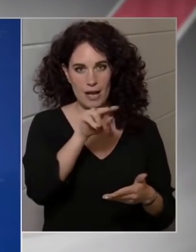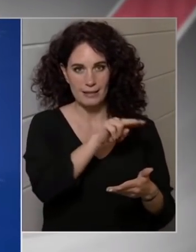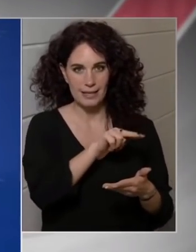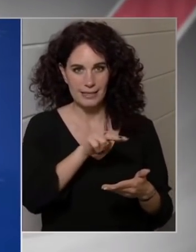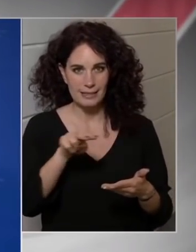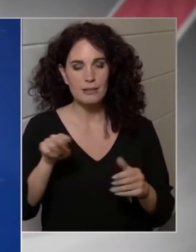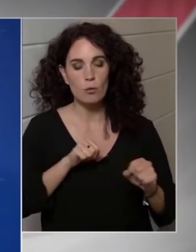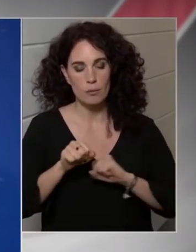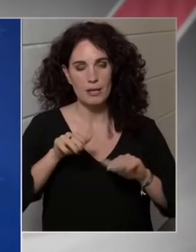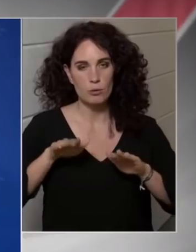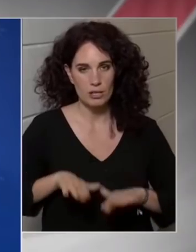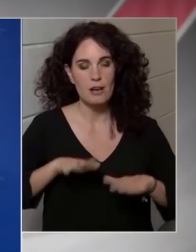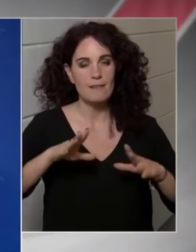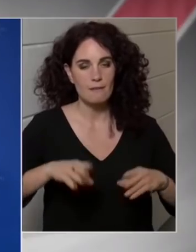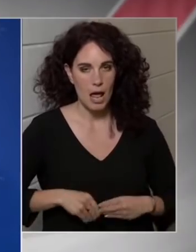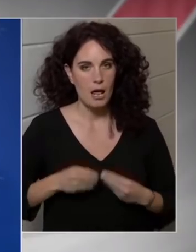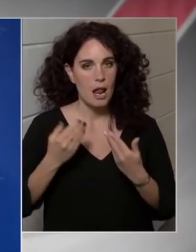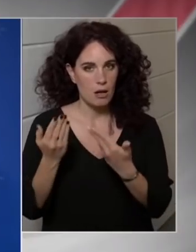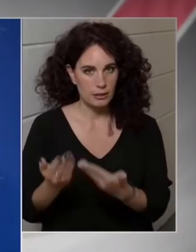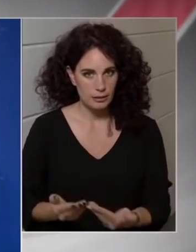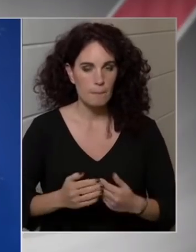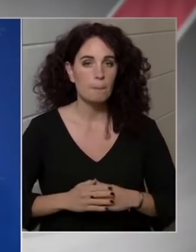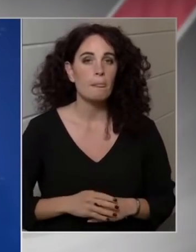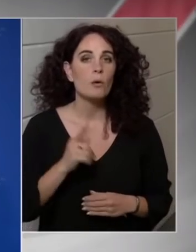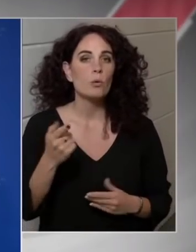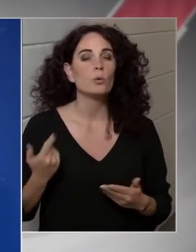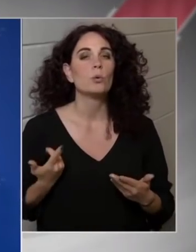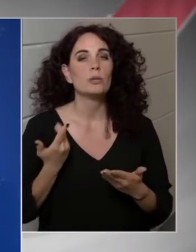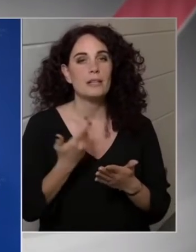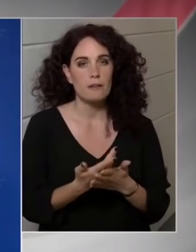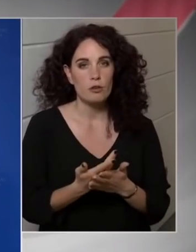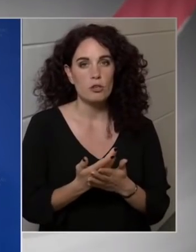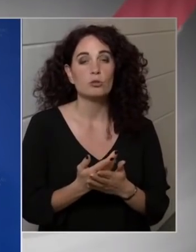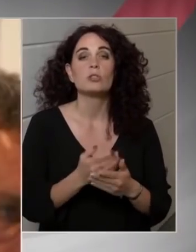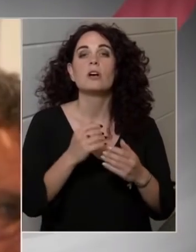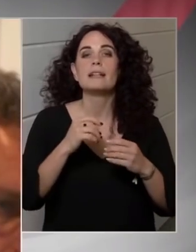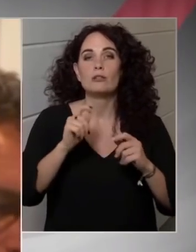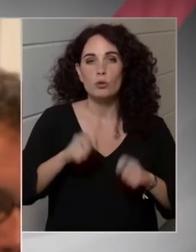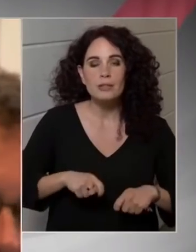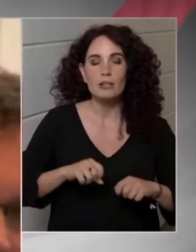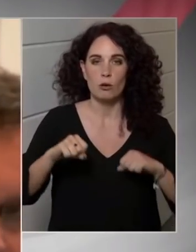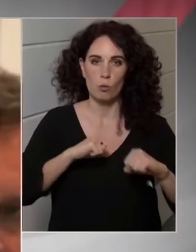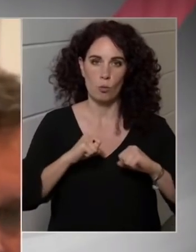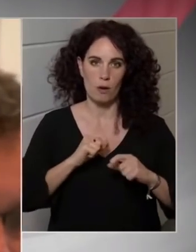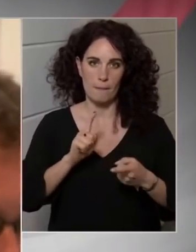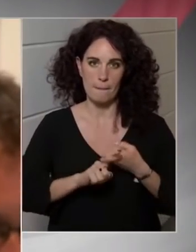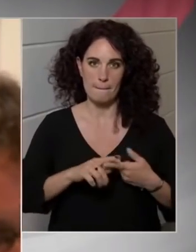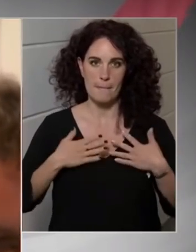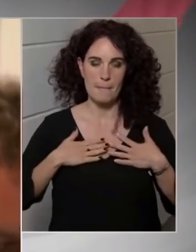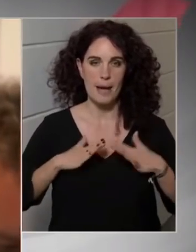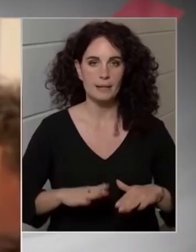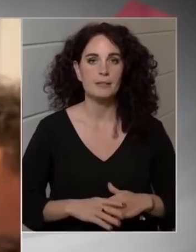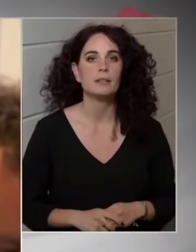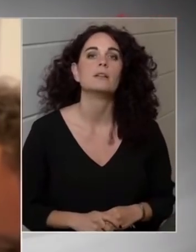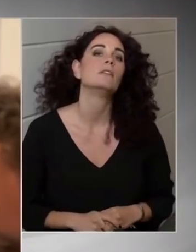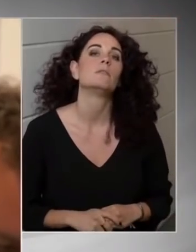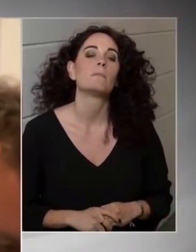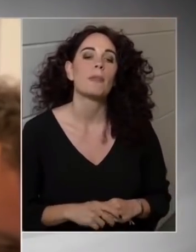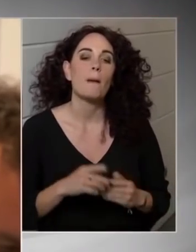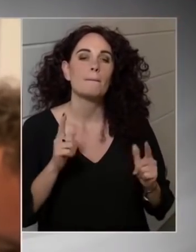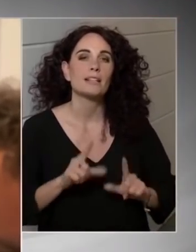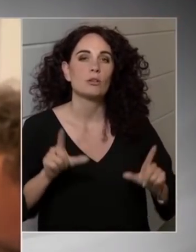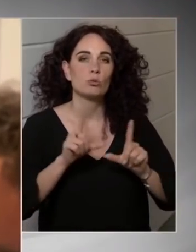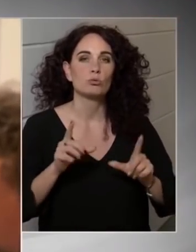vállalta is, és őt ezt javaslatott, de döntést a kormányhoz. Említette a pedagógusokat, hozzájuk lehet kapcsolni az